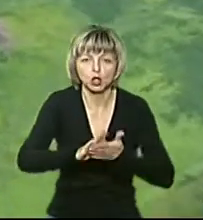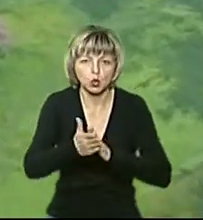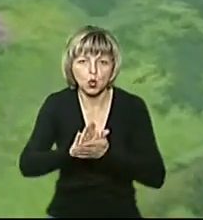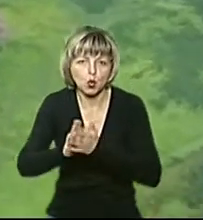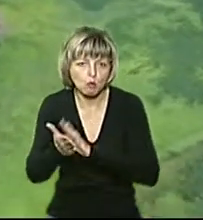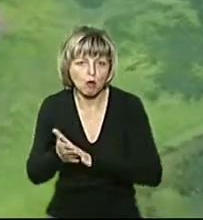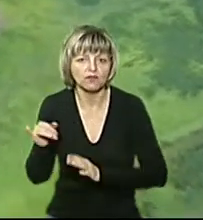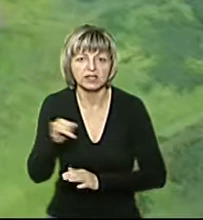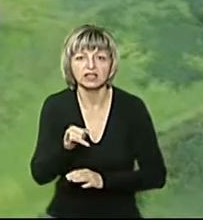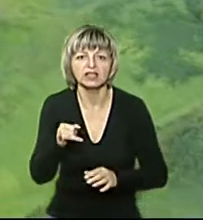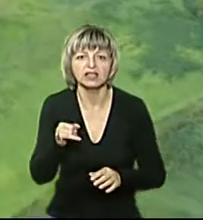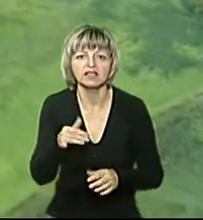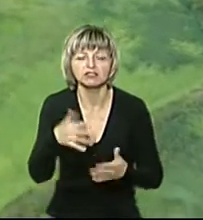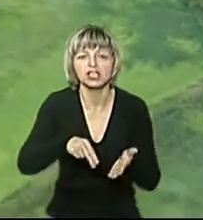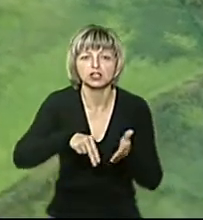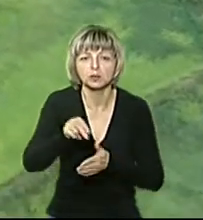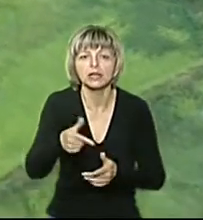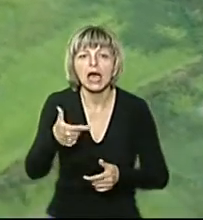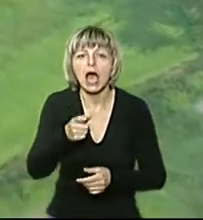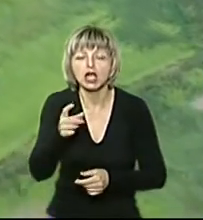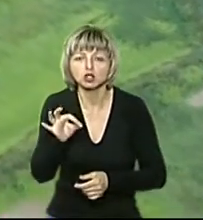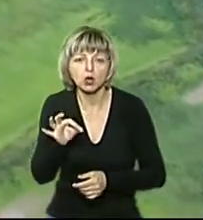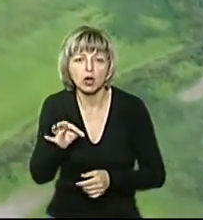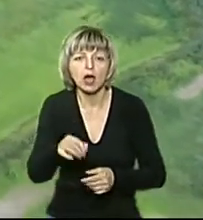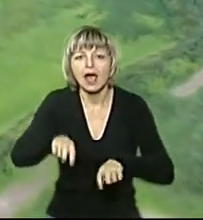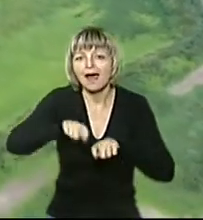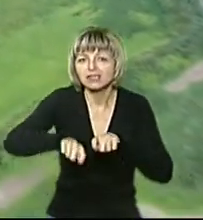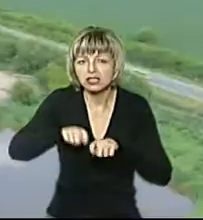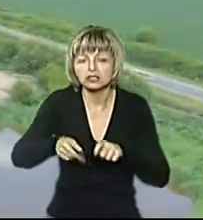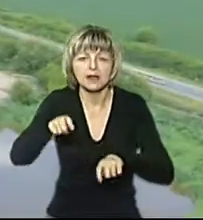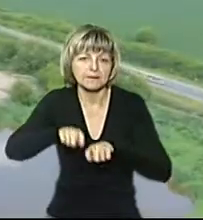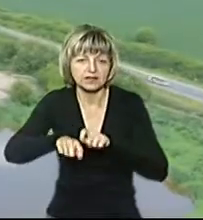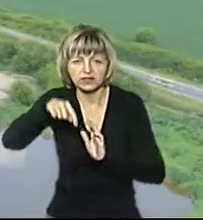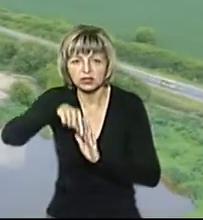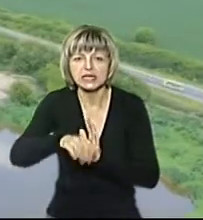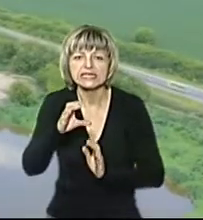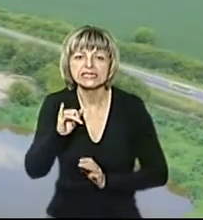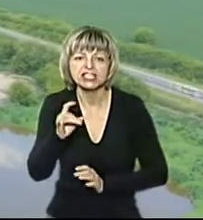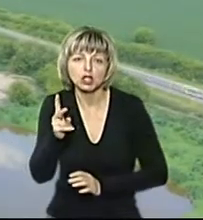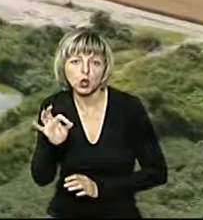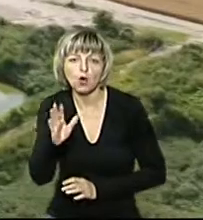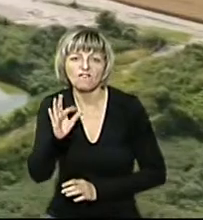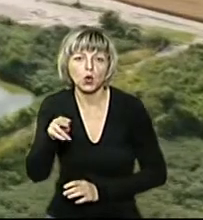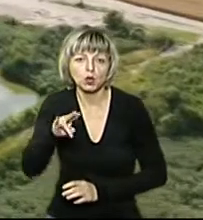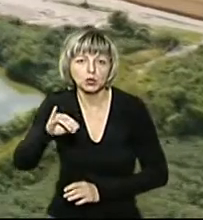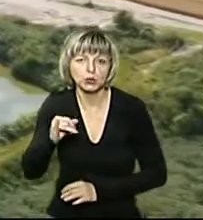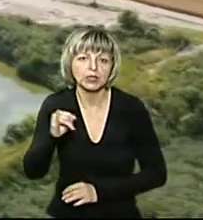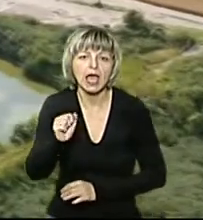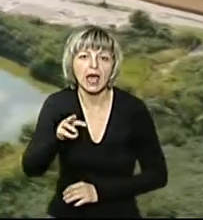Також вже закупили газоаналізатори для перевірки концентрації сірководню і аміяку в повітрі.